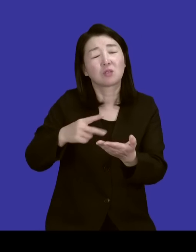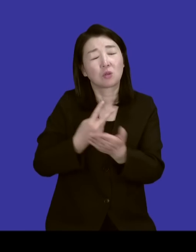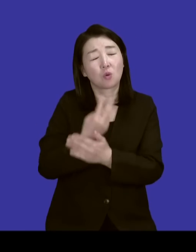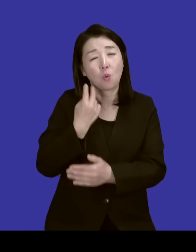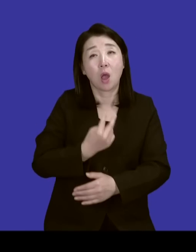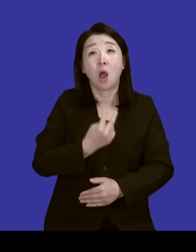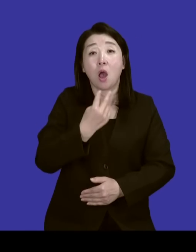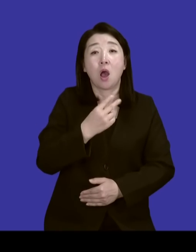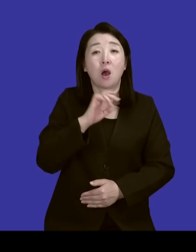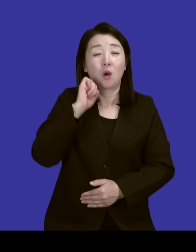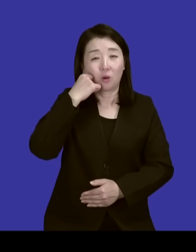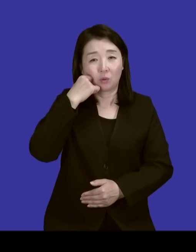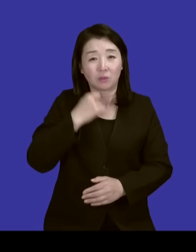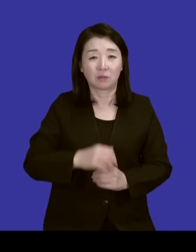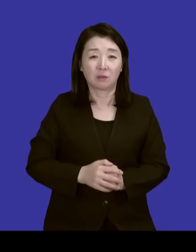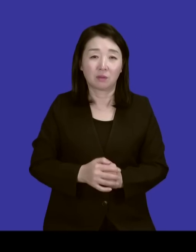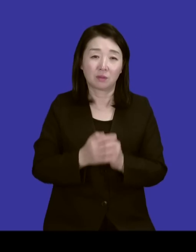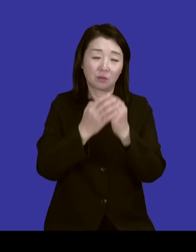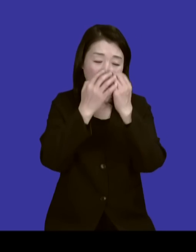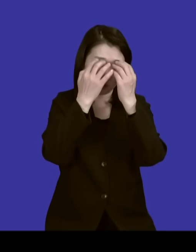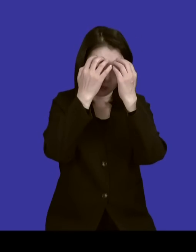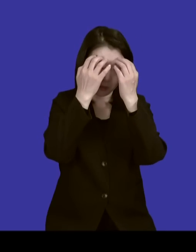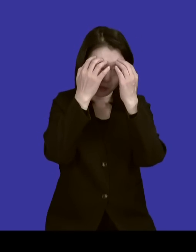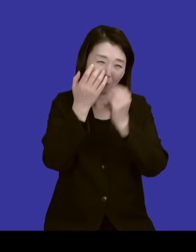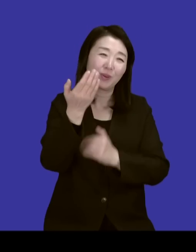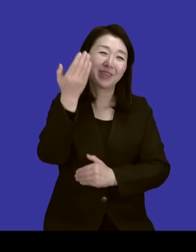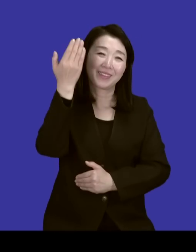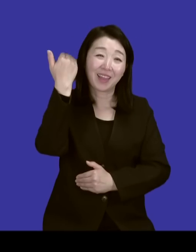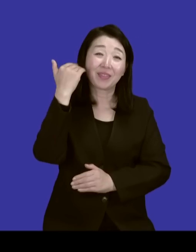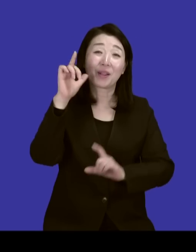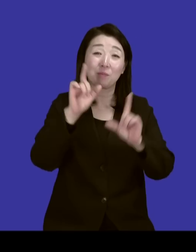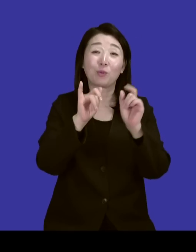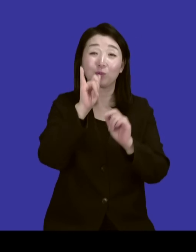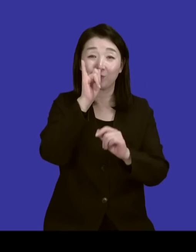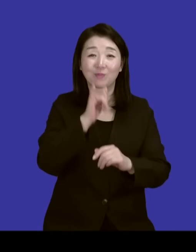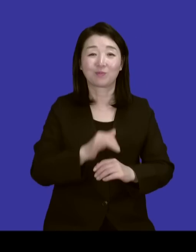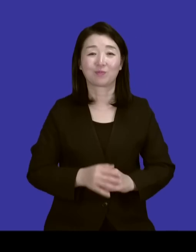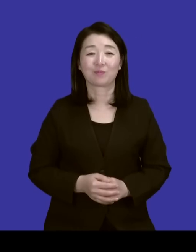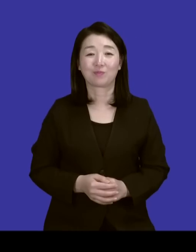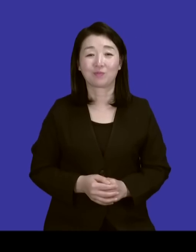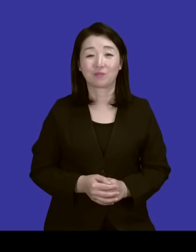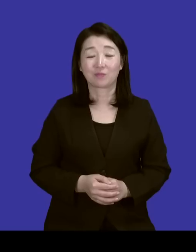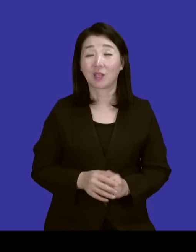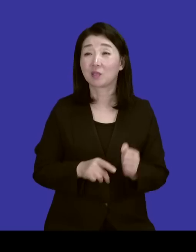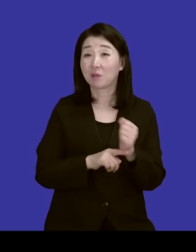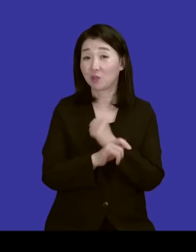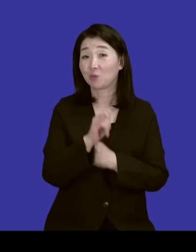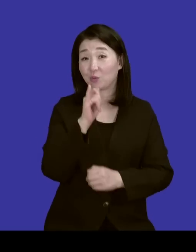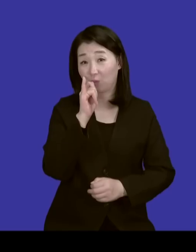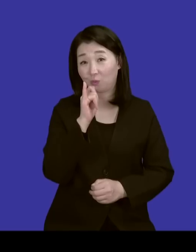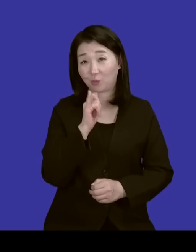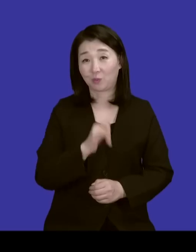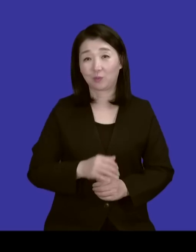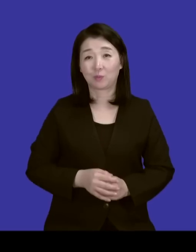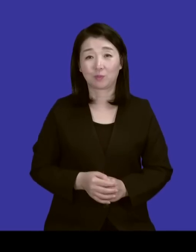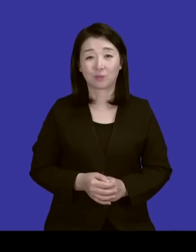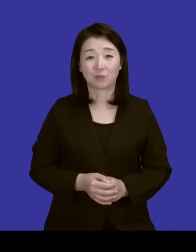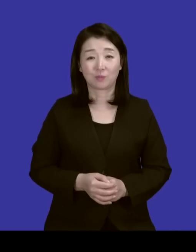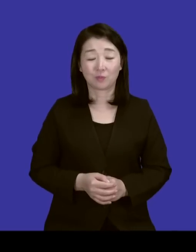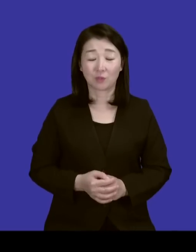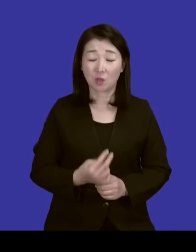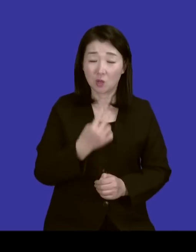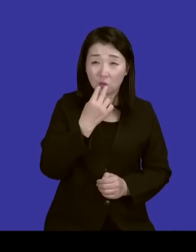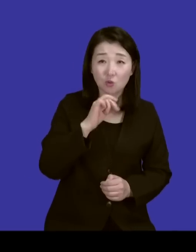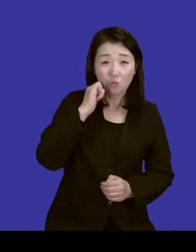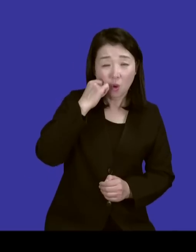너무나 그런 고통스러운 과거가 있었지. 그게 나중에 또 보니까 이유가 있더라고요. 그렇게 숨도 안